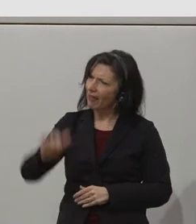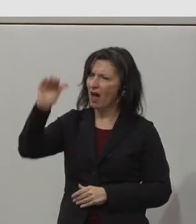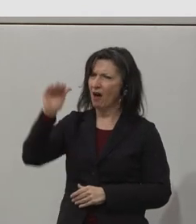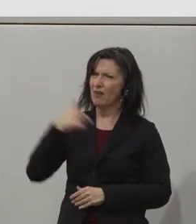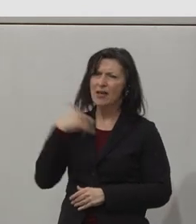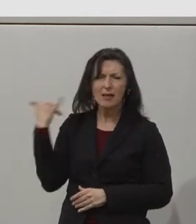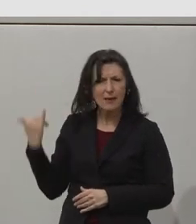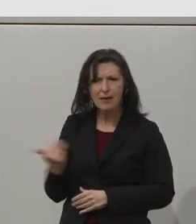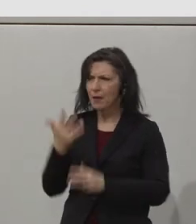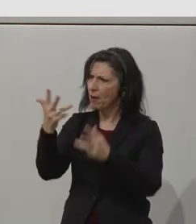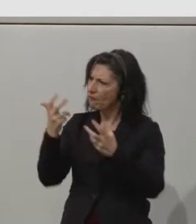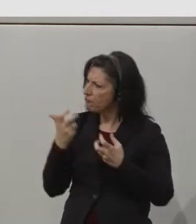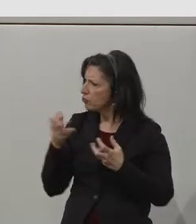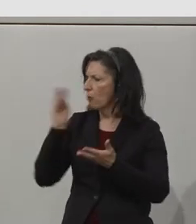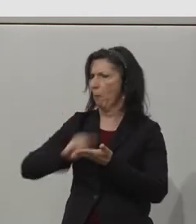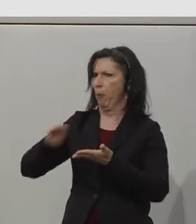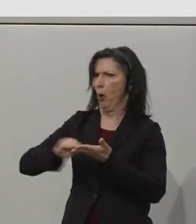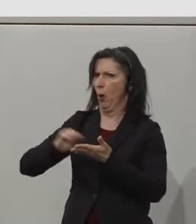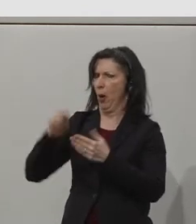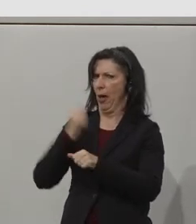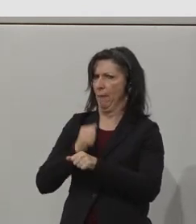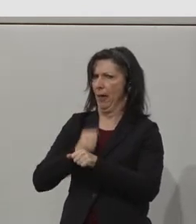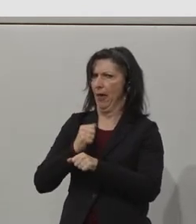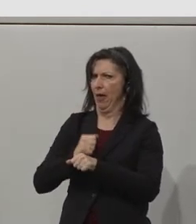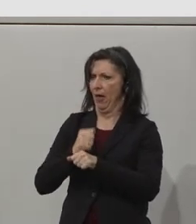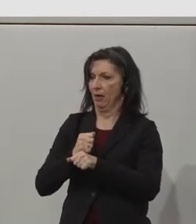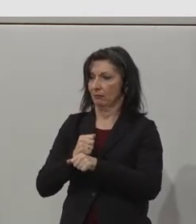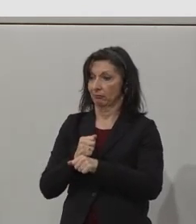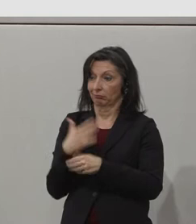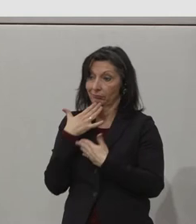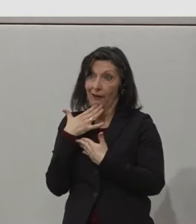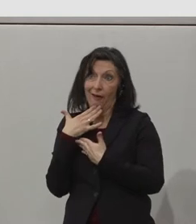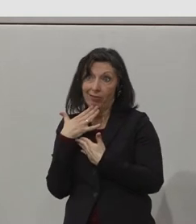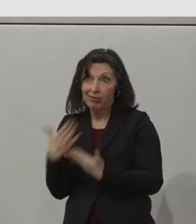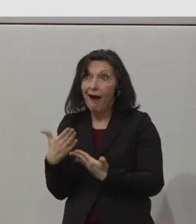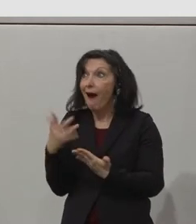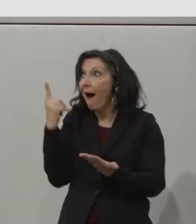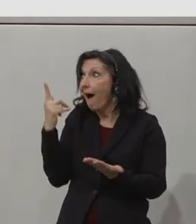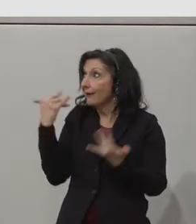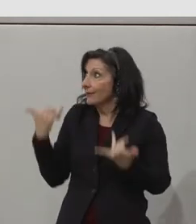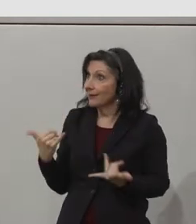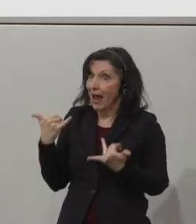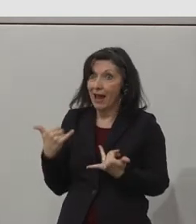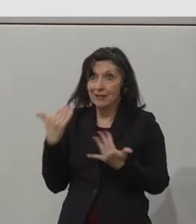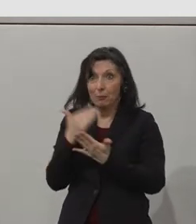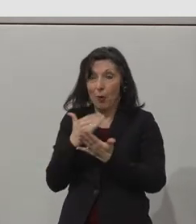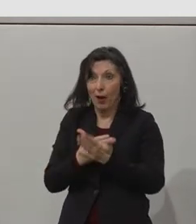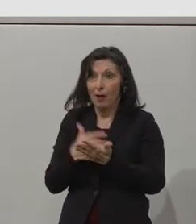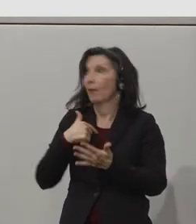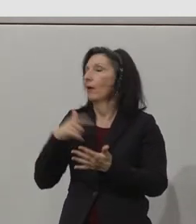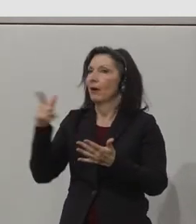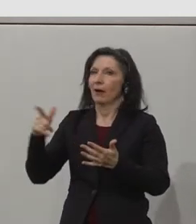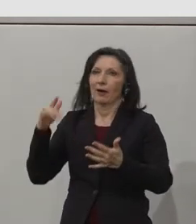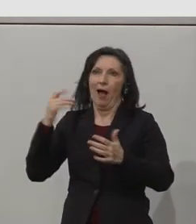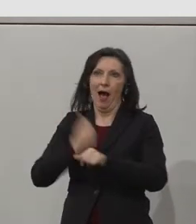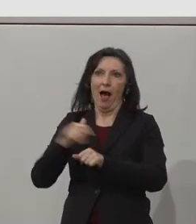Thanks to Trinity College for getting me this job in EY. That's all I ever wanted. Now my dream has come true. And I'm so happy to be here